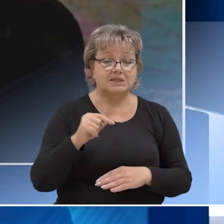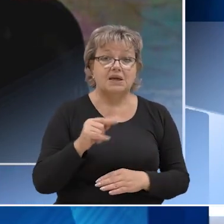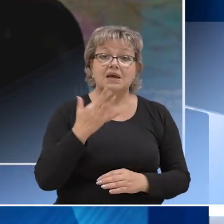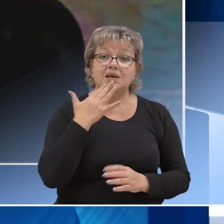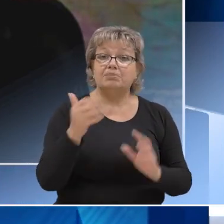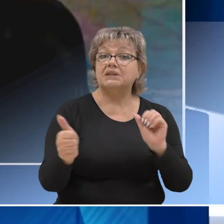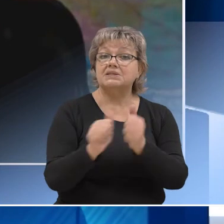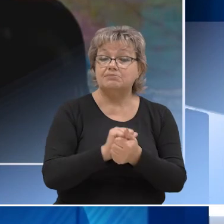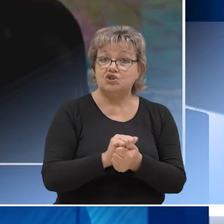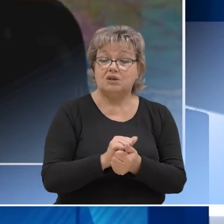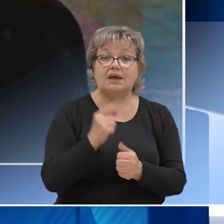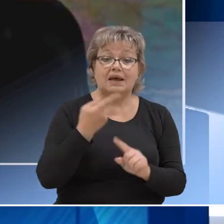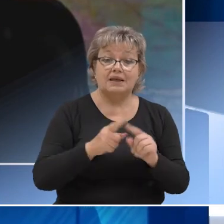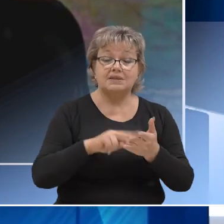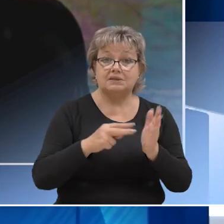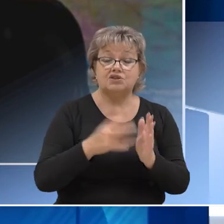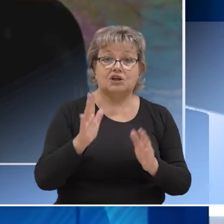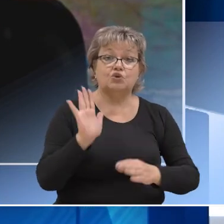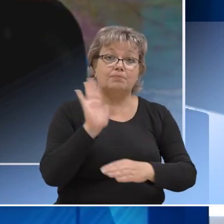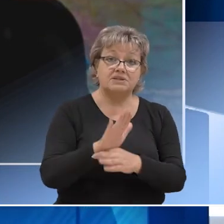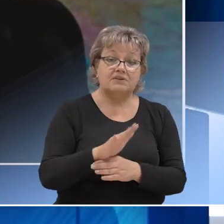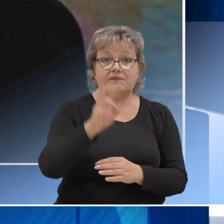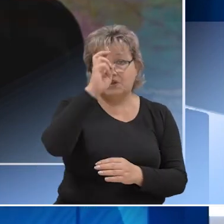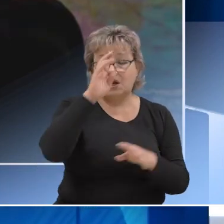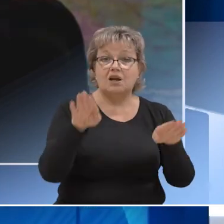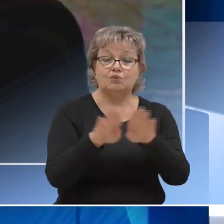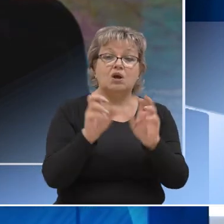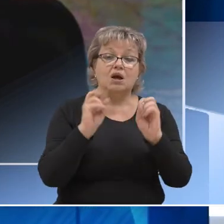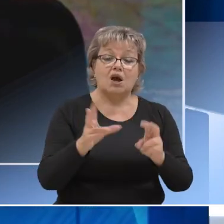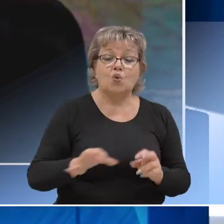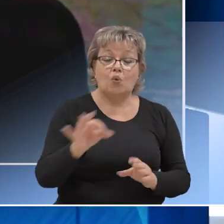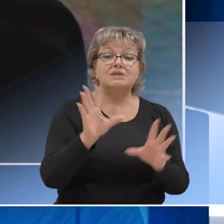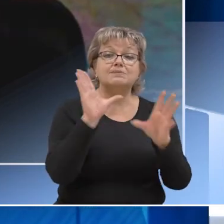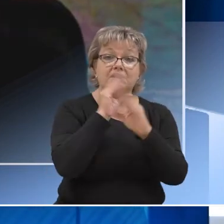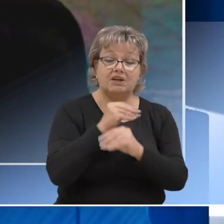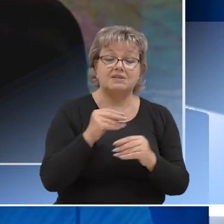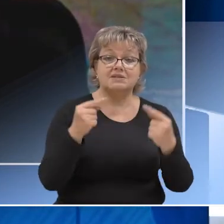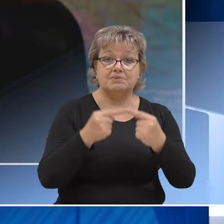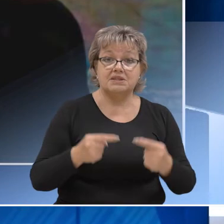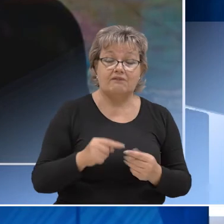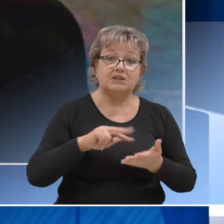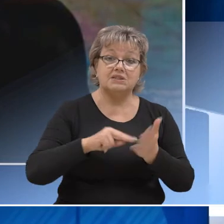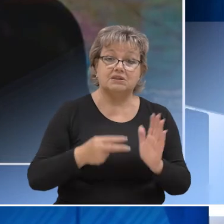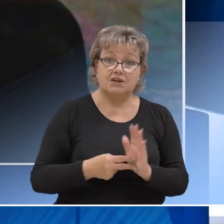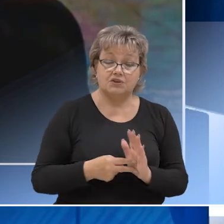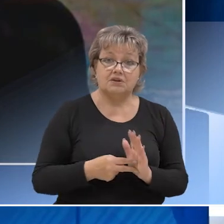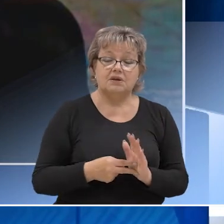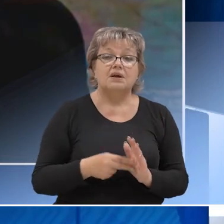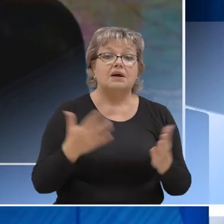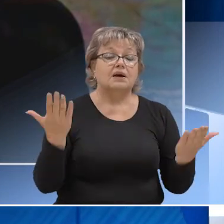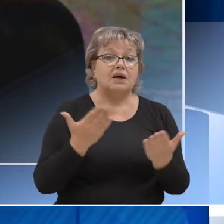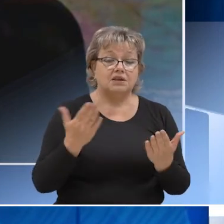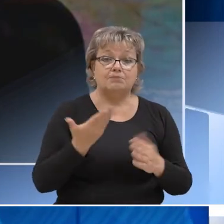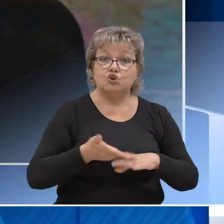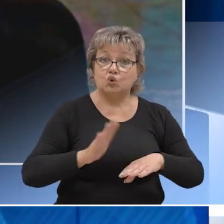импортозамещения. Это та задача, которую поставили на федеральном уровне. Как вообще область справляется с поставленной задачей, и